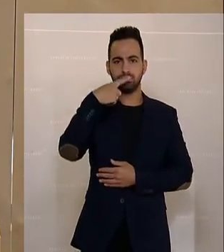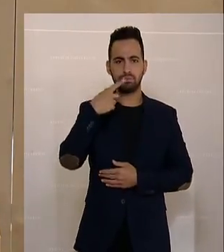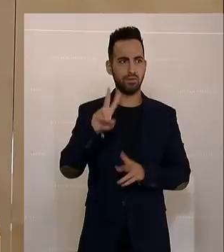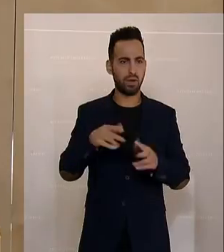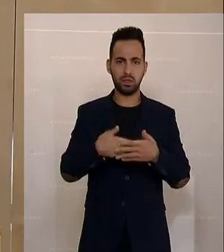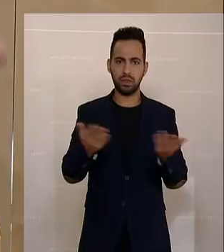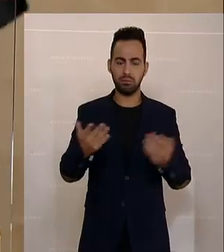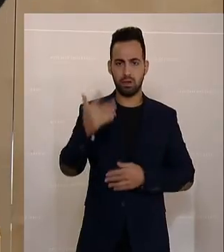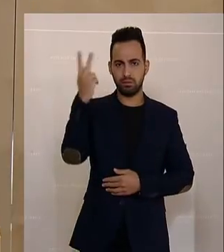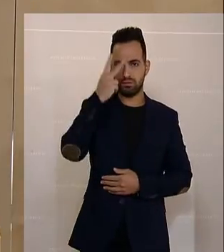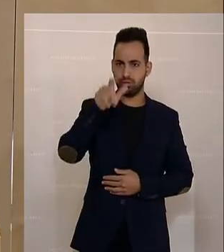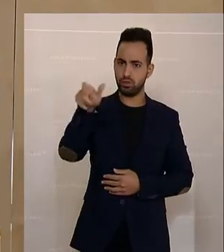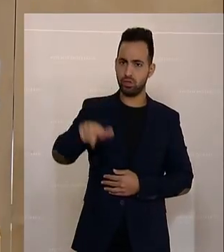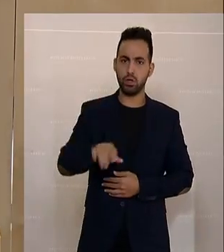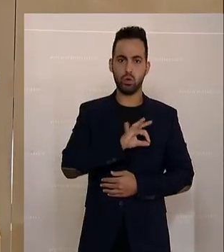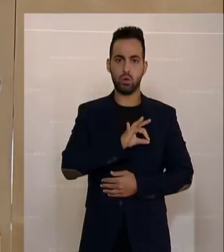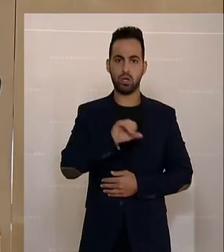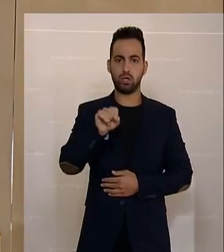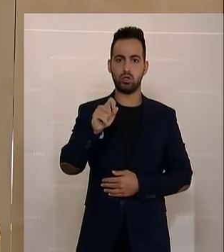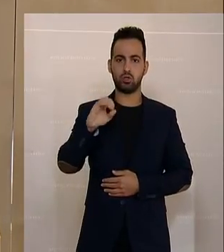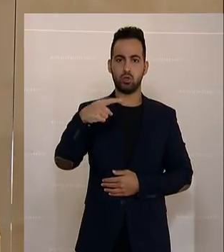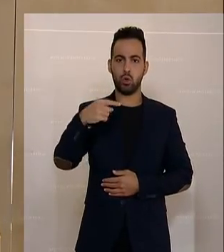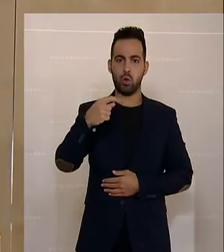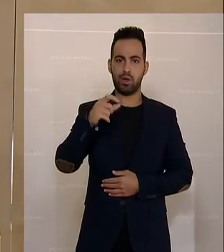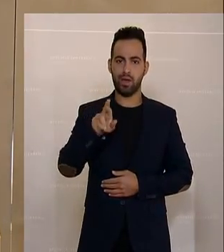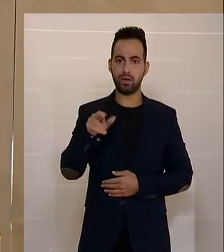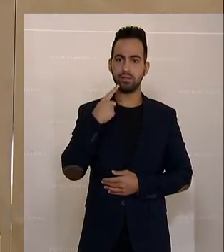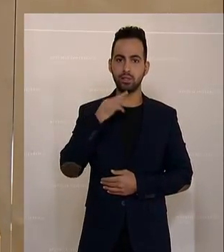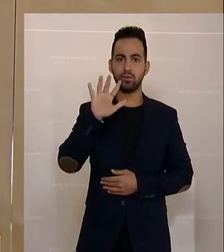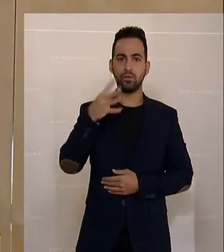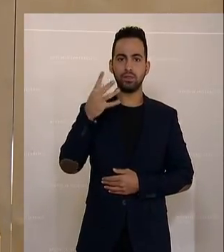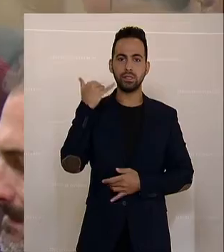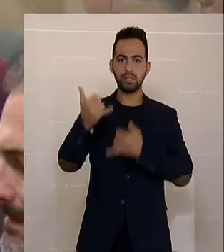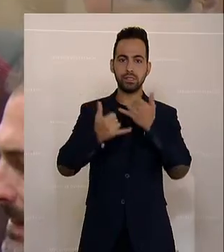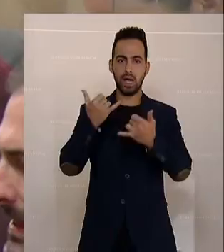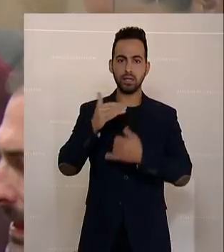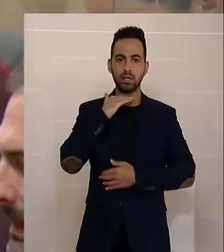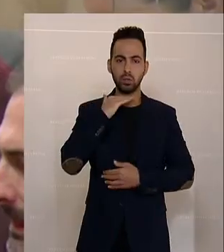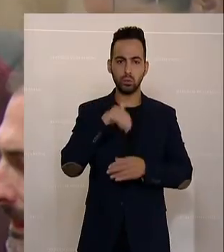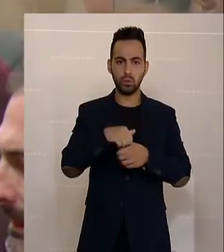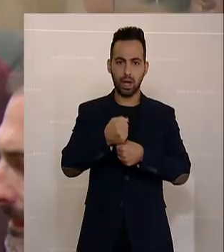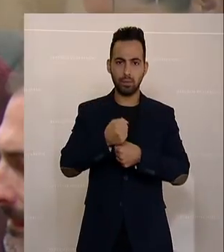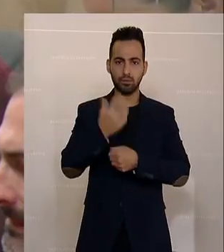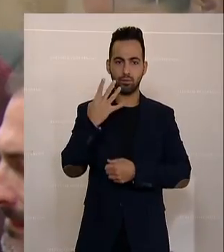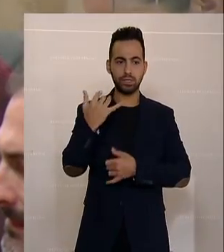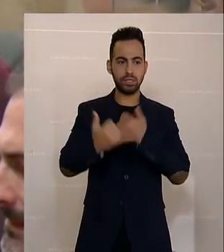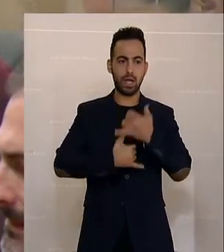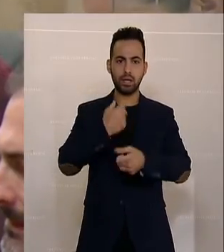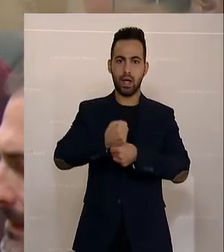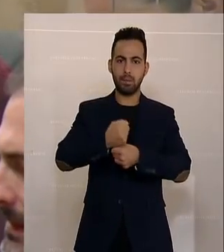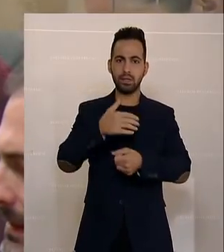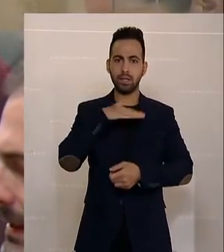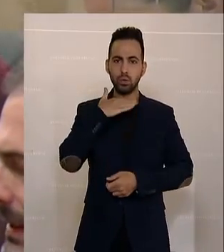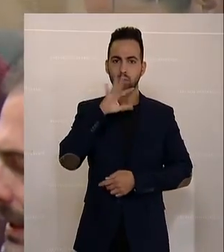keiner mehr. Wenn der Kollege Stöger hier rausgeht und sagt, 45 Jahre sind genug, 45 Jahre sind genug für